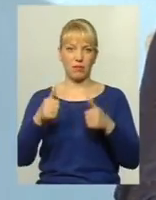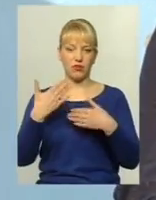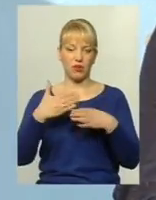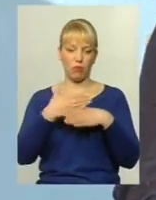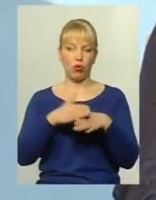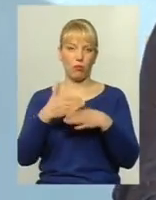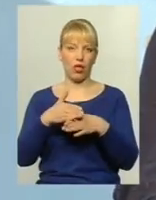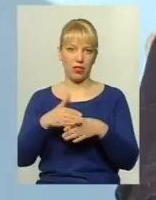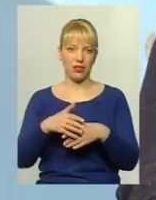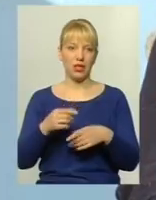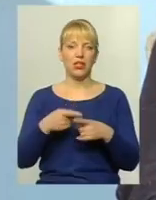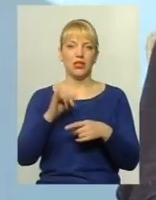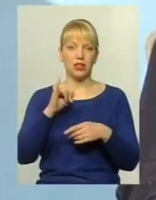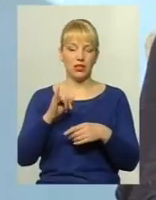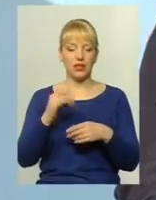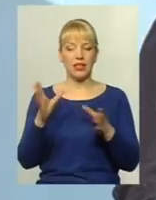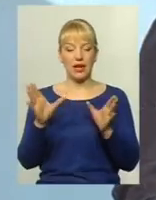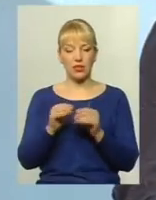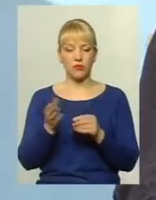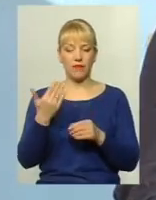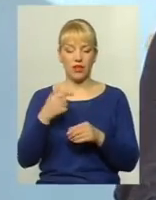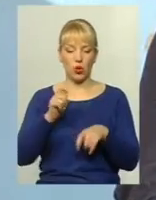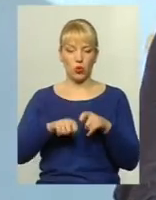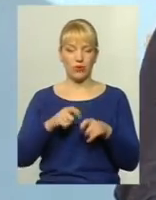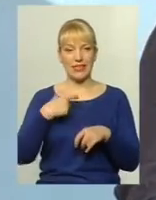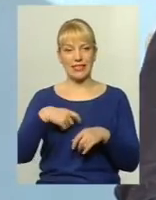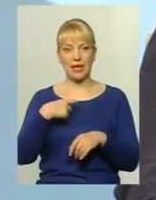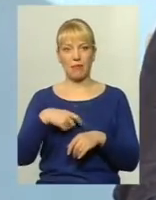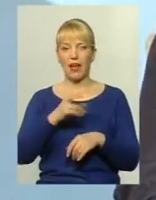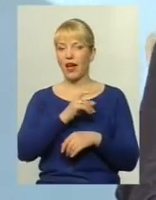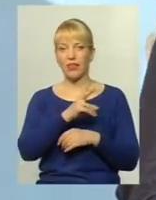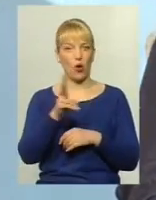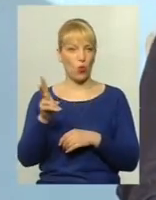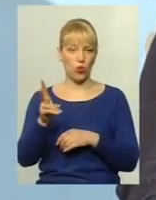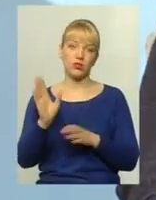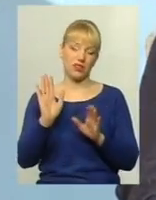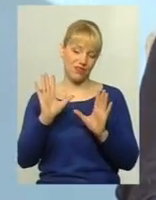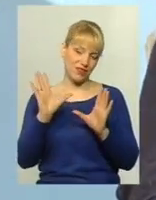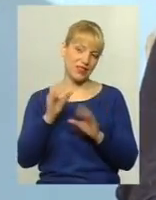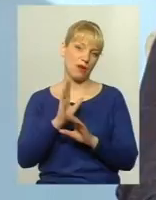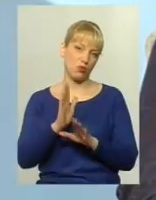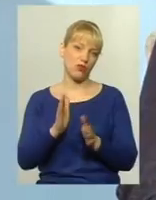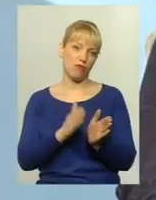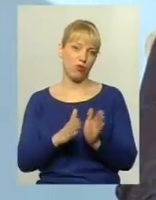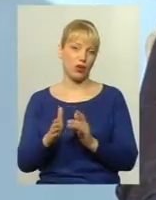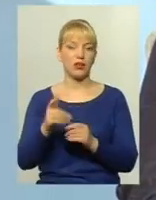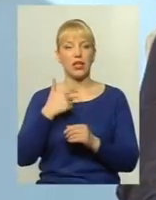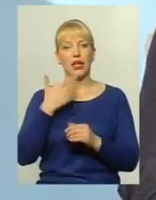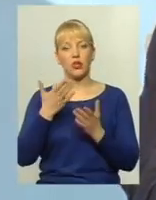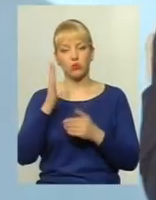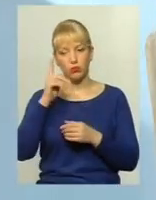ТДТП. Тому що давайте будемо разом контролювати себе, в першу чергу, а не когось. І тоді буде все в порядку. Якщо ми будемо знати,